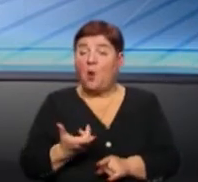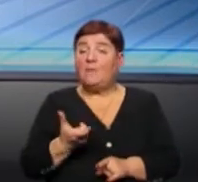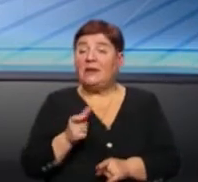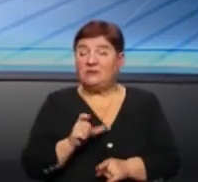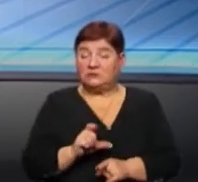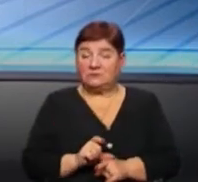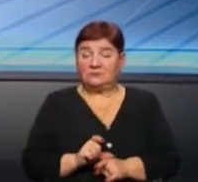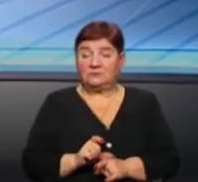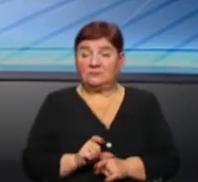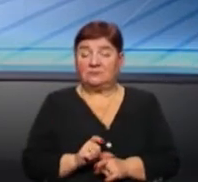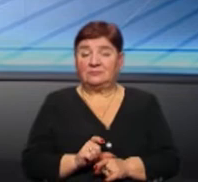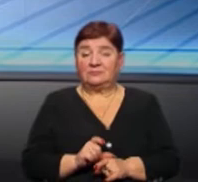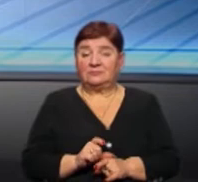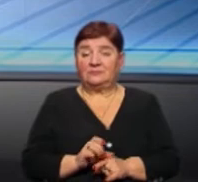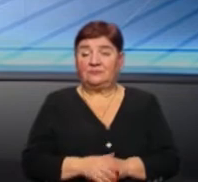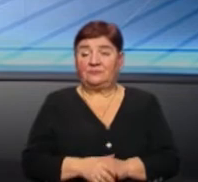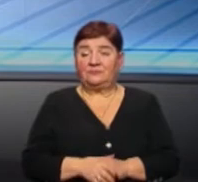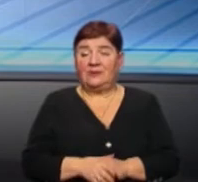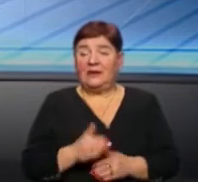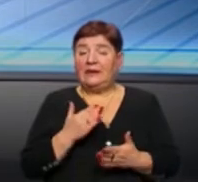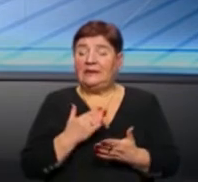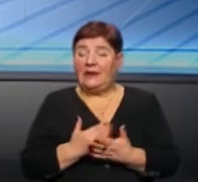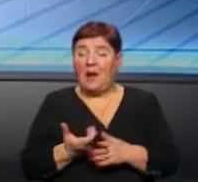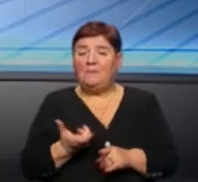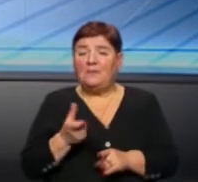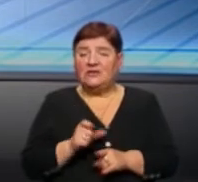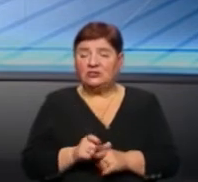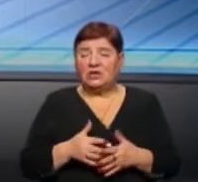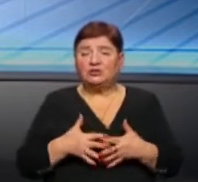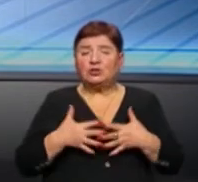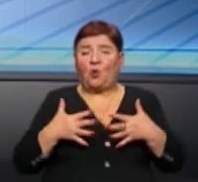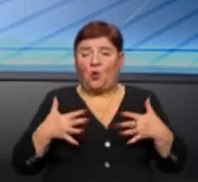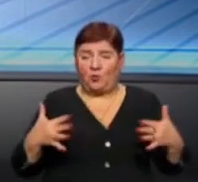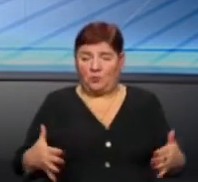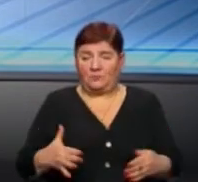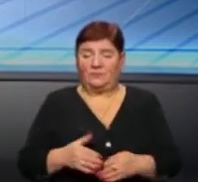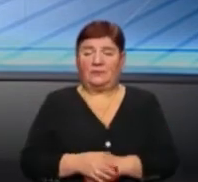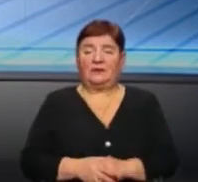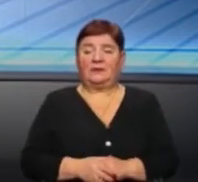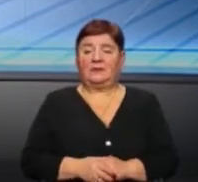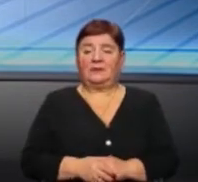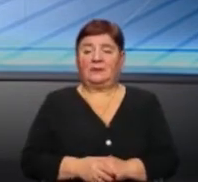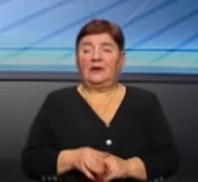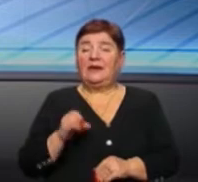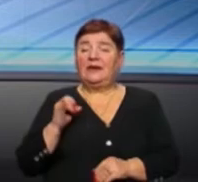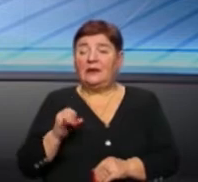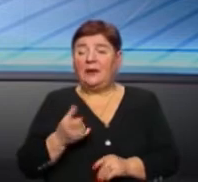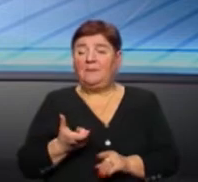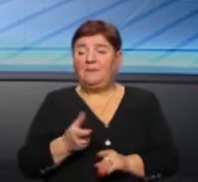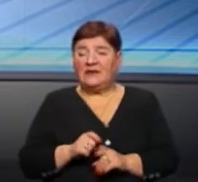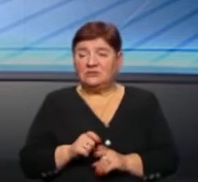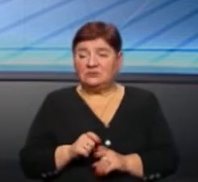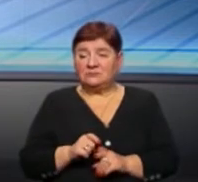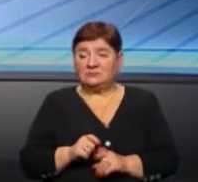більш широкою і більш,